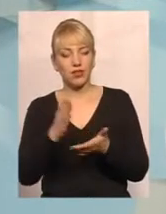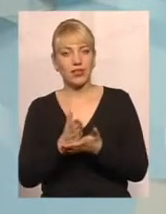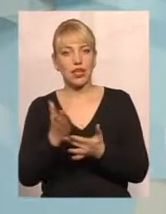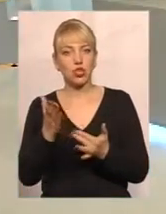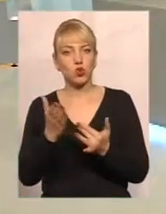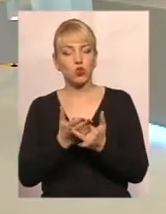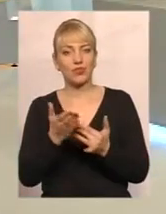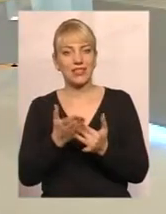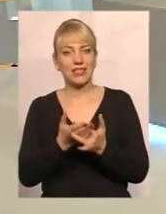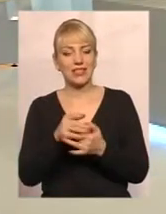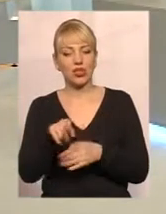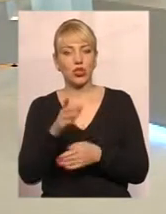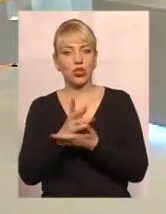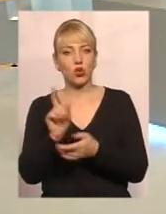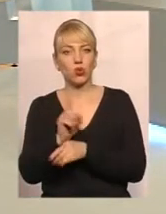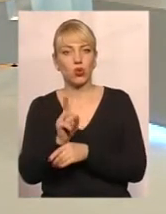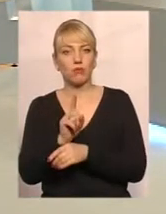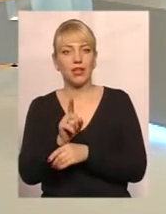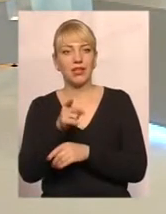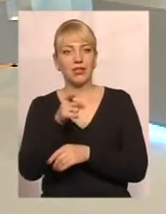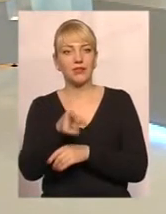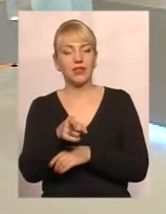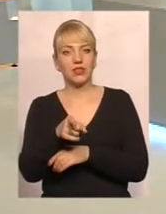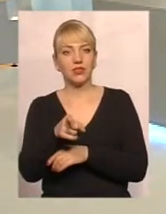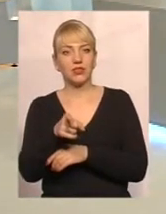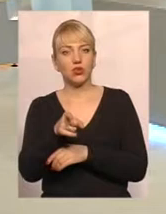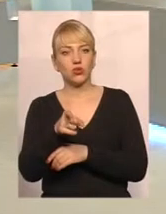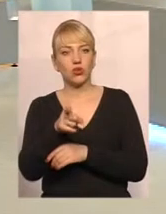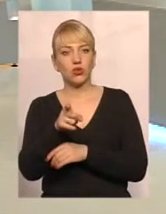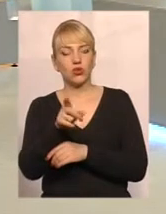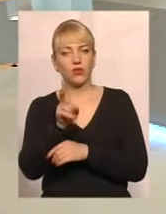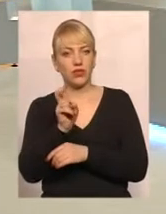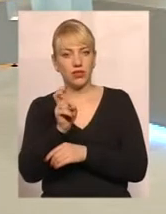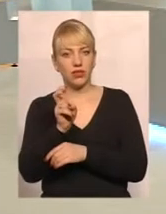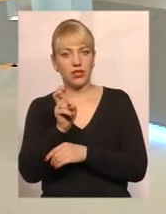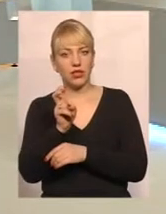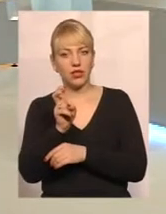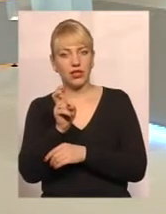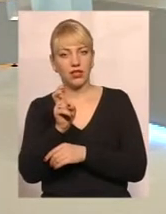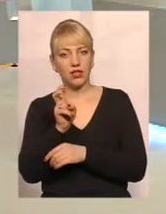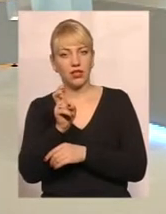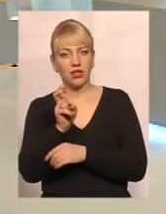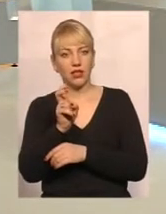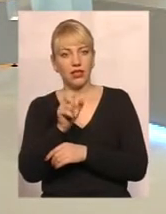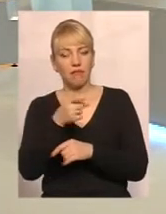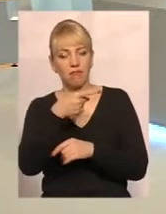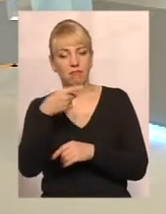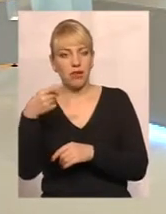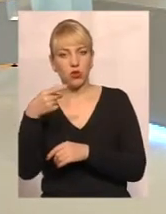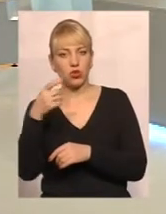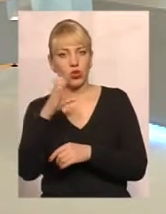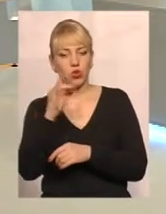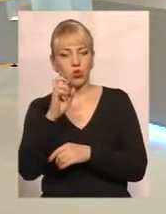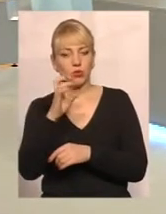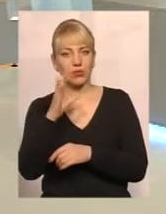держава встановила? Так, тисячу, там, 100 грамів, зазначила. Тисячу-двісті. Дещо-двісті за мінусом субсидії, 700